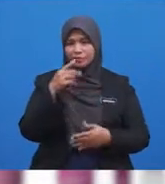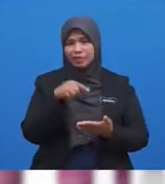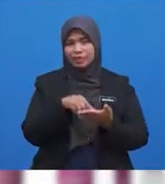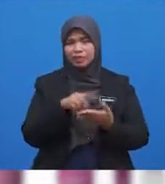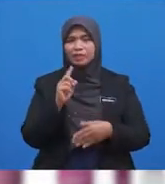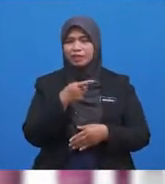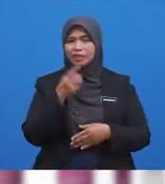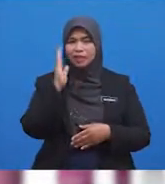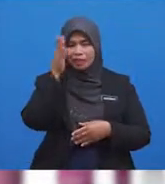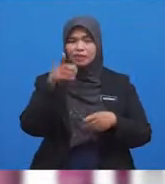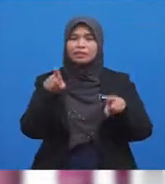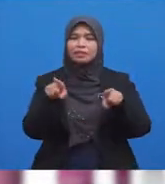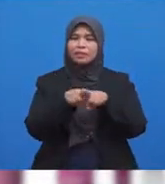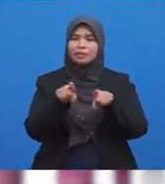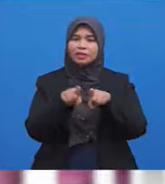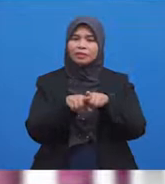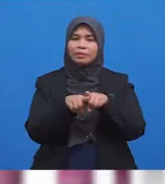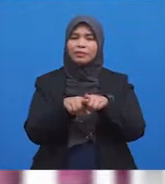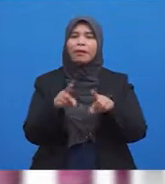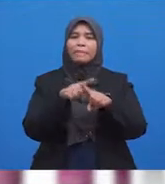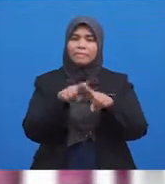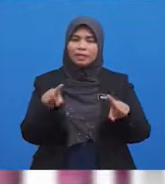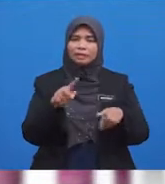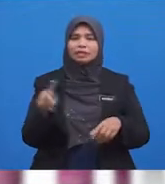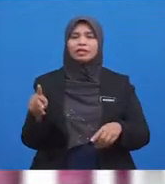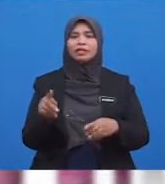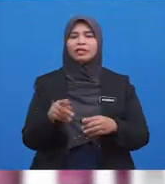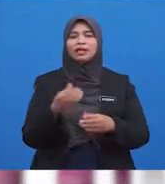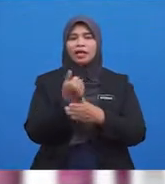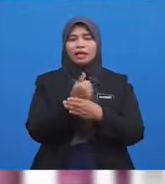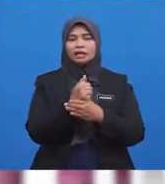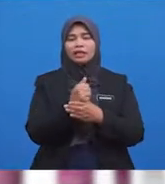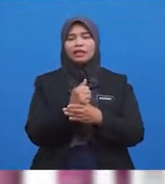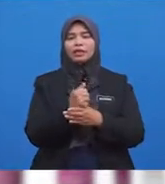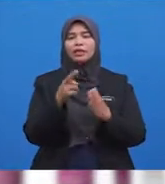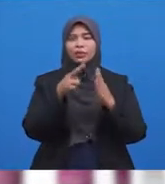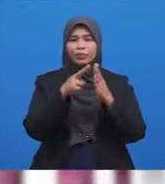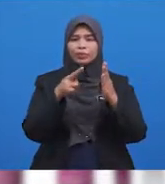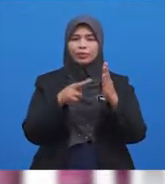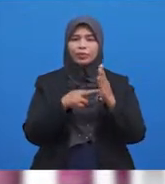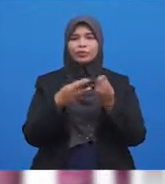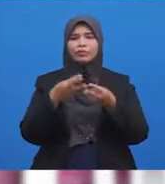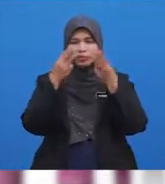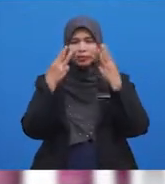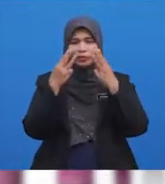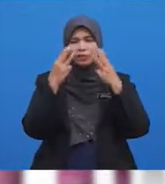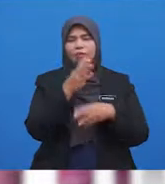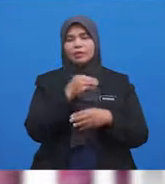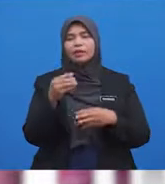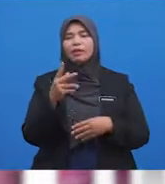kita akan sama-sama membezakan antara rukun wuduk dan